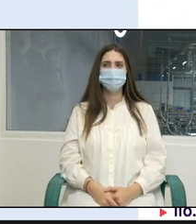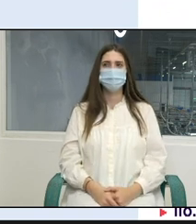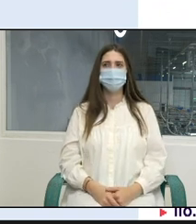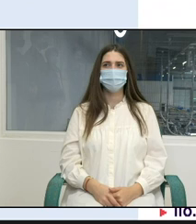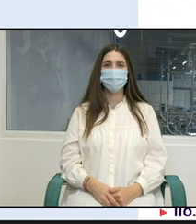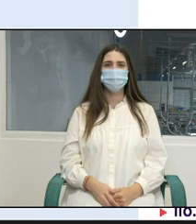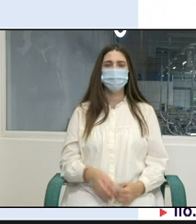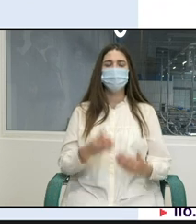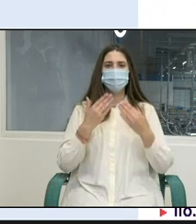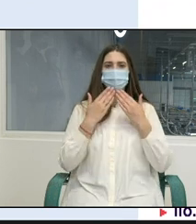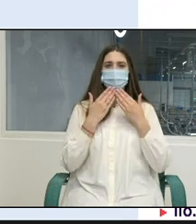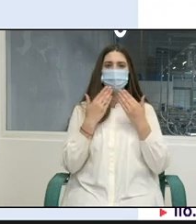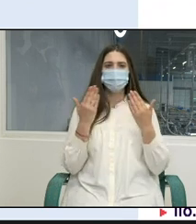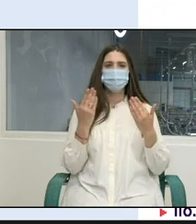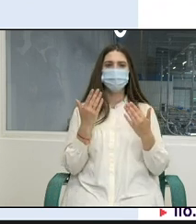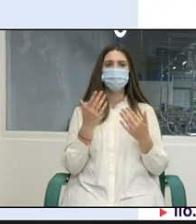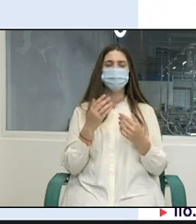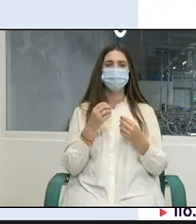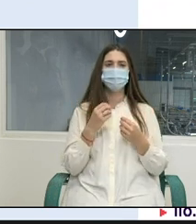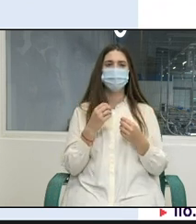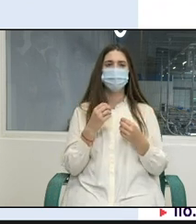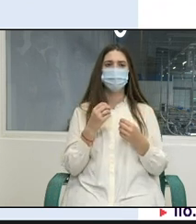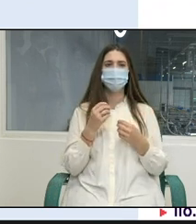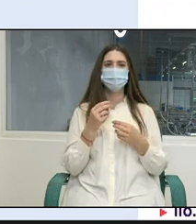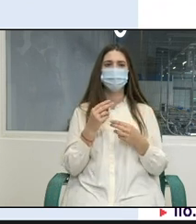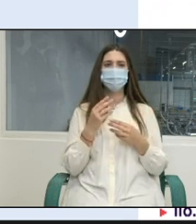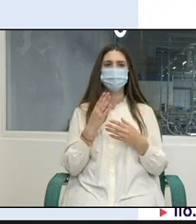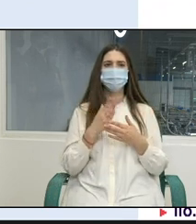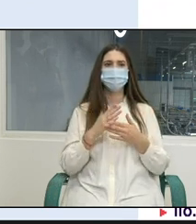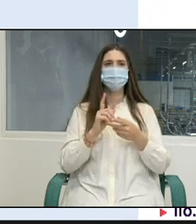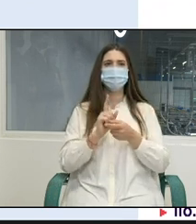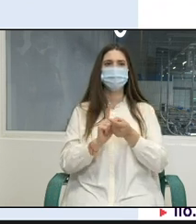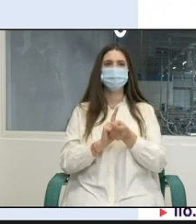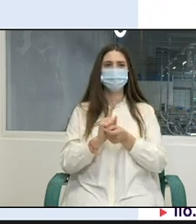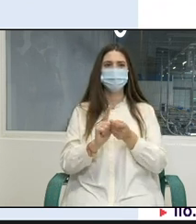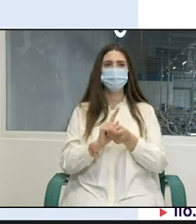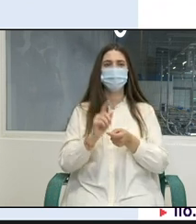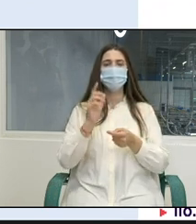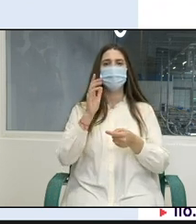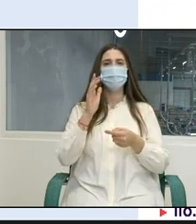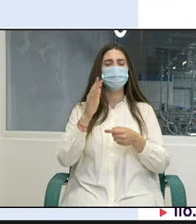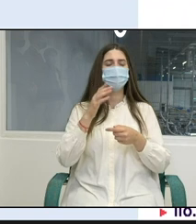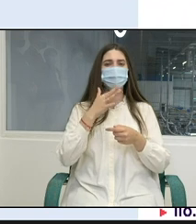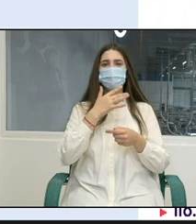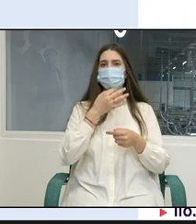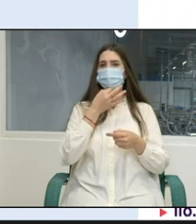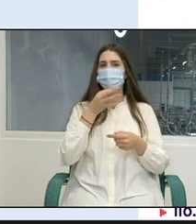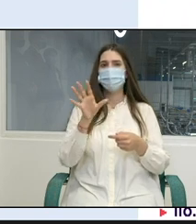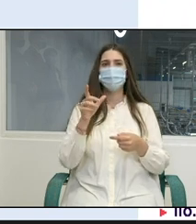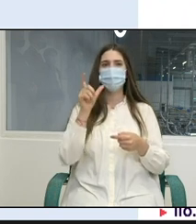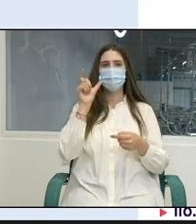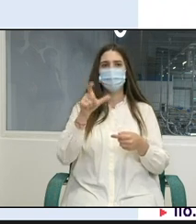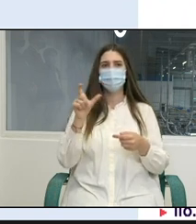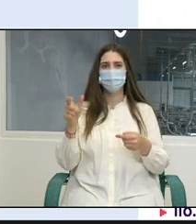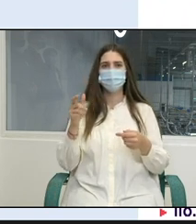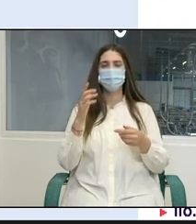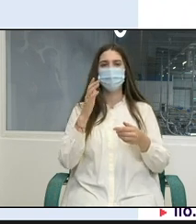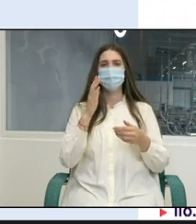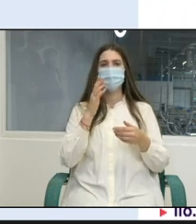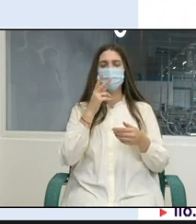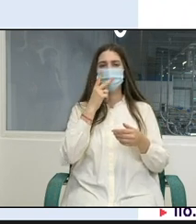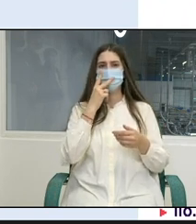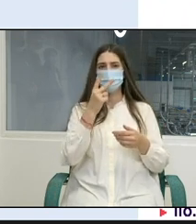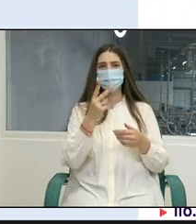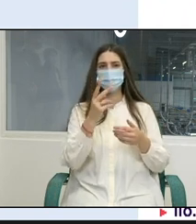Ultima măsură quantitativă de performanță ne arată de fapt că fiecare poate urmări ce progres a fost realizat.